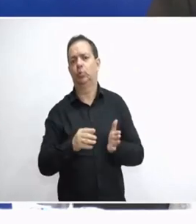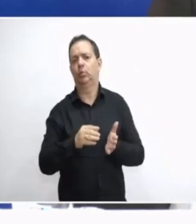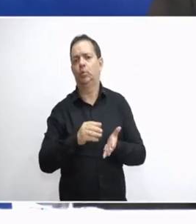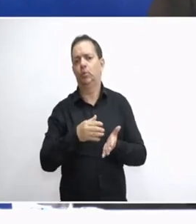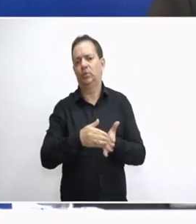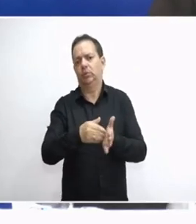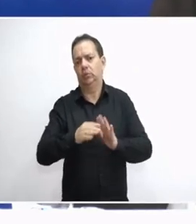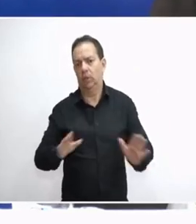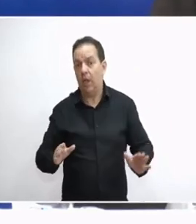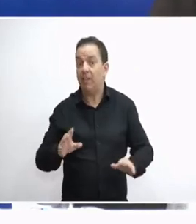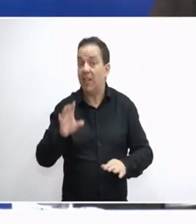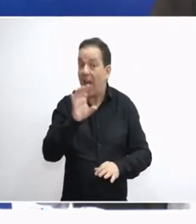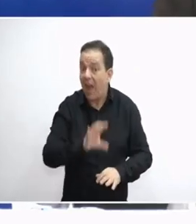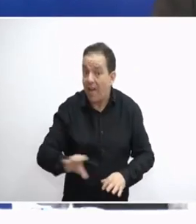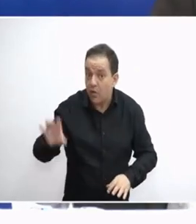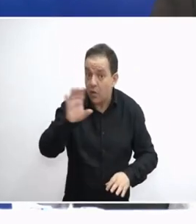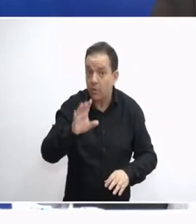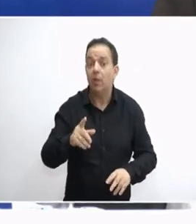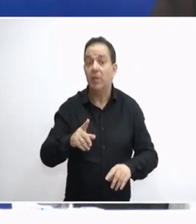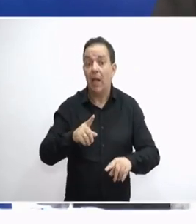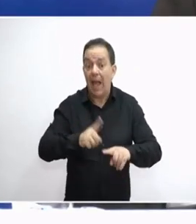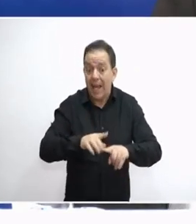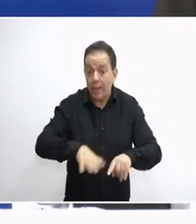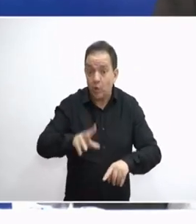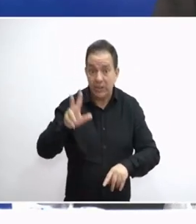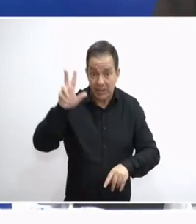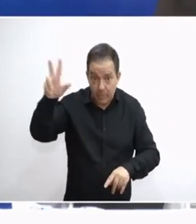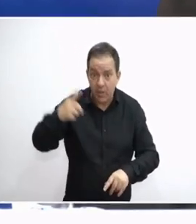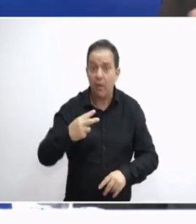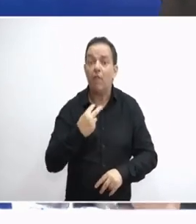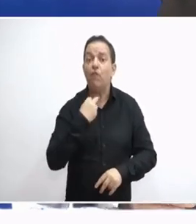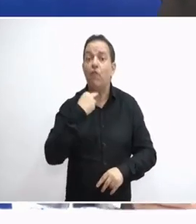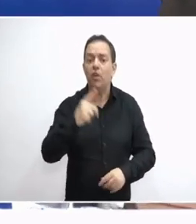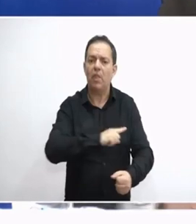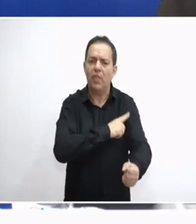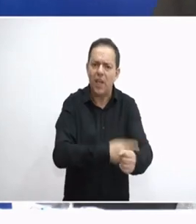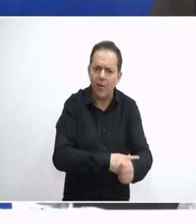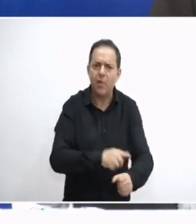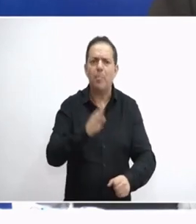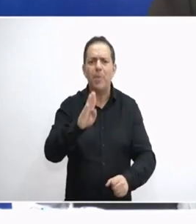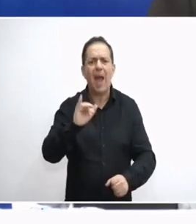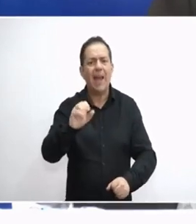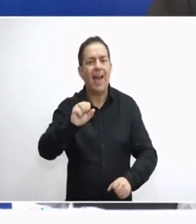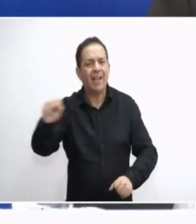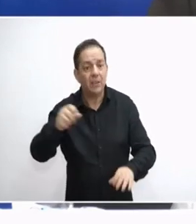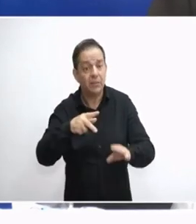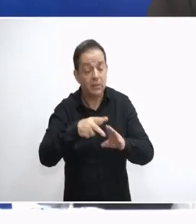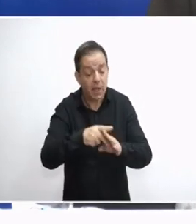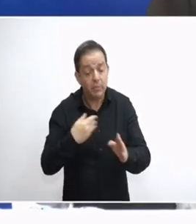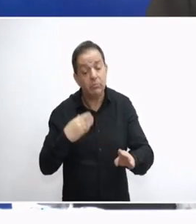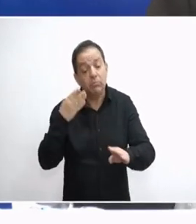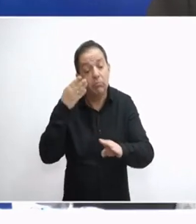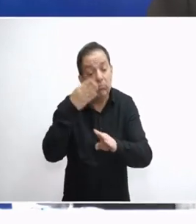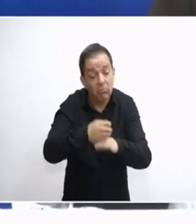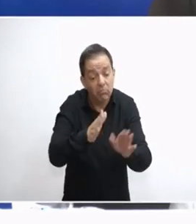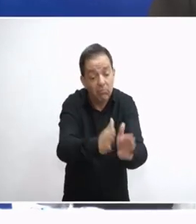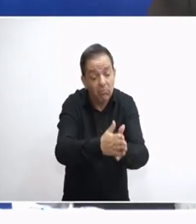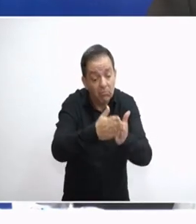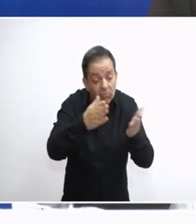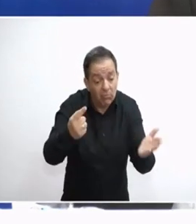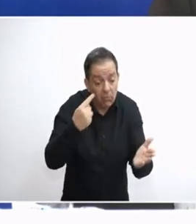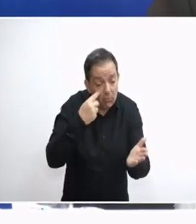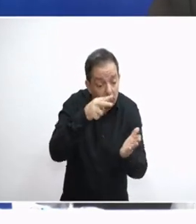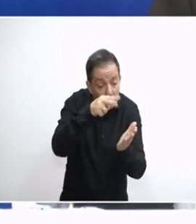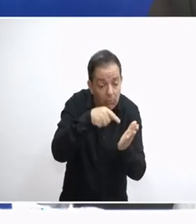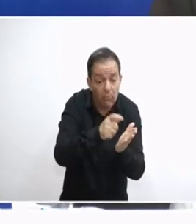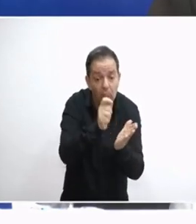Ευρώπη που πρέπει η Ελλήνων Συνέλευση να είναι στην Ευρώπη με μια δυνατή φωνή δίπλα στην BIS να εξετάσει και να εκτελέσει